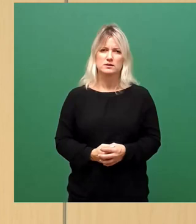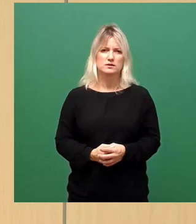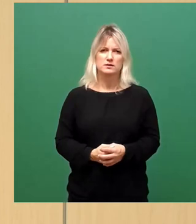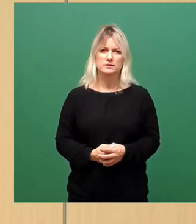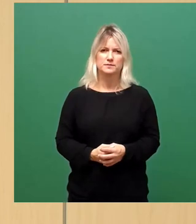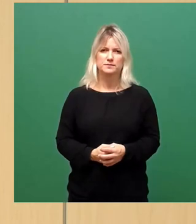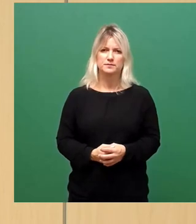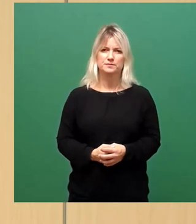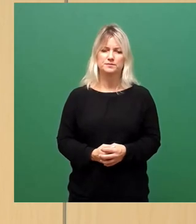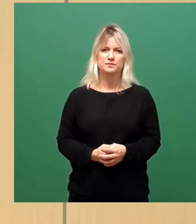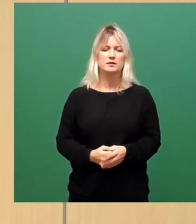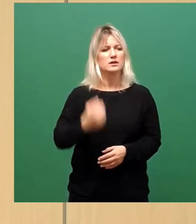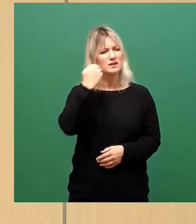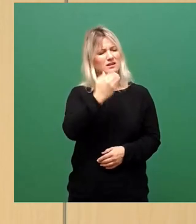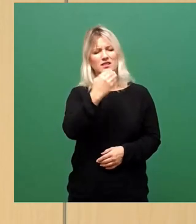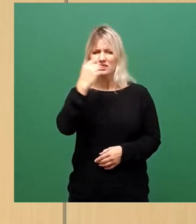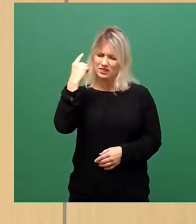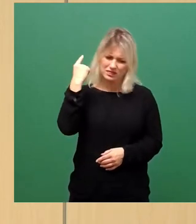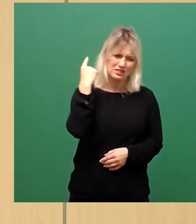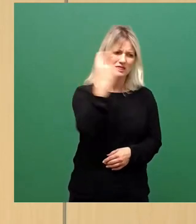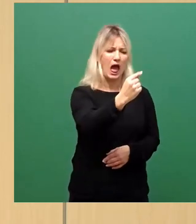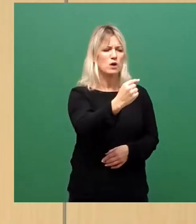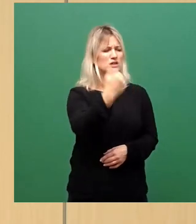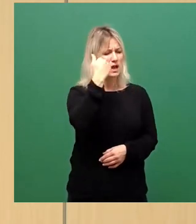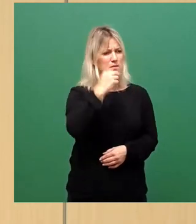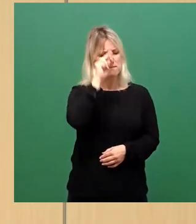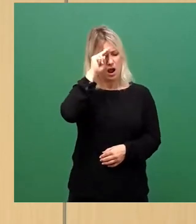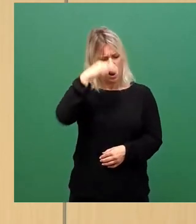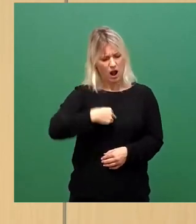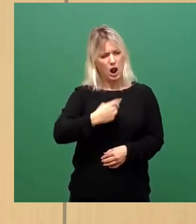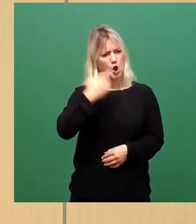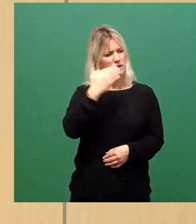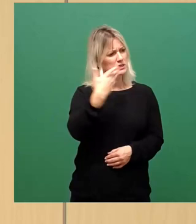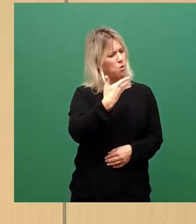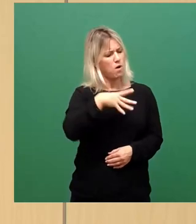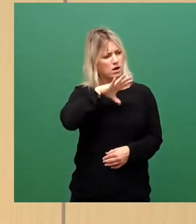Gehen Sie nach Hause, gehen Sie in sich. Es ist kaum zu ertragen. Vielen Dank.